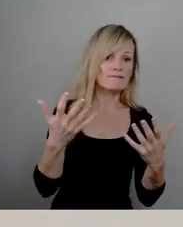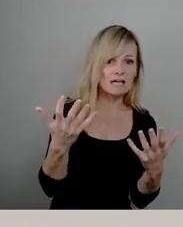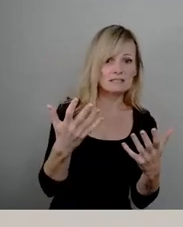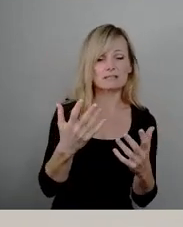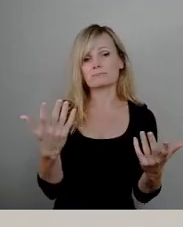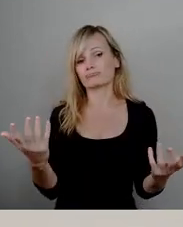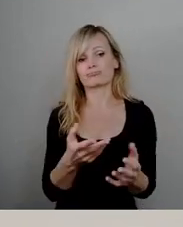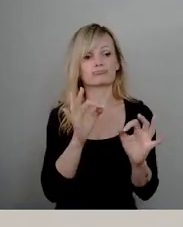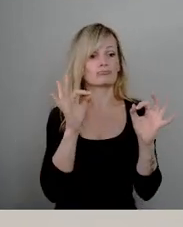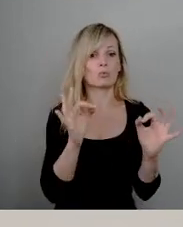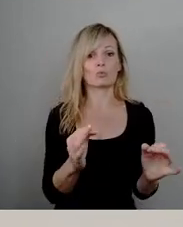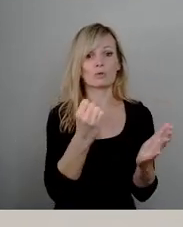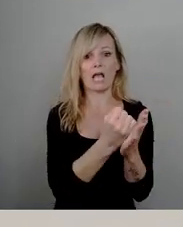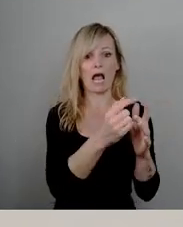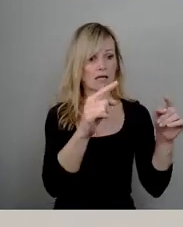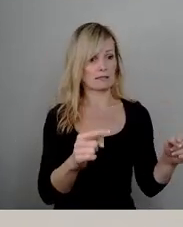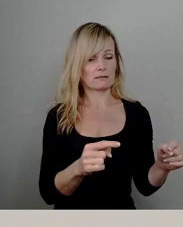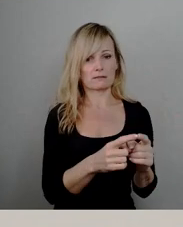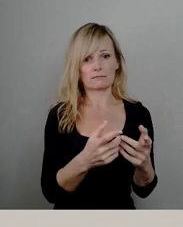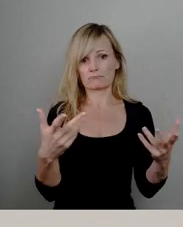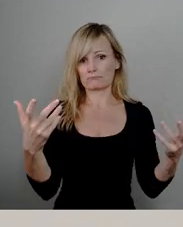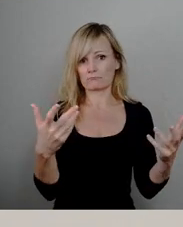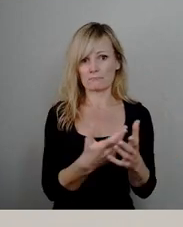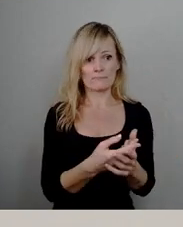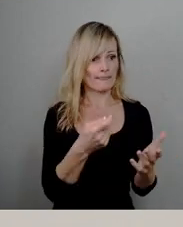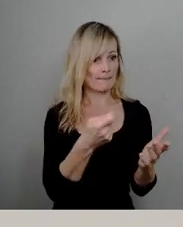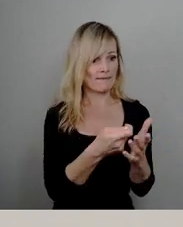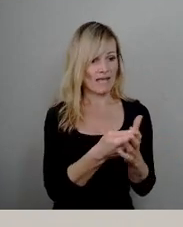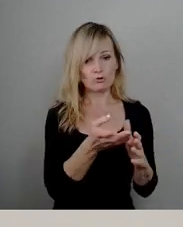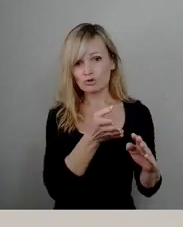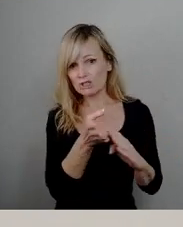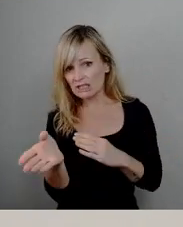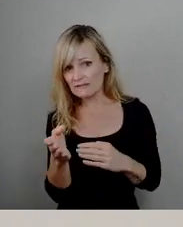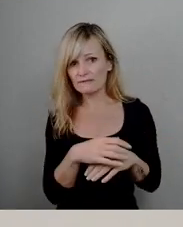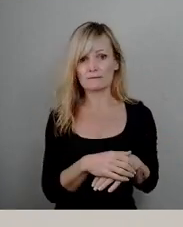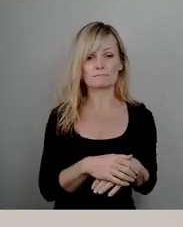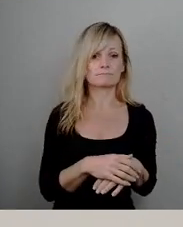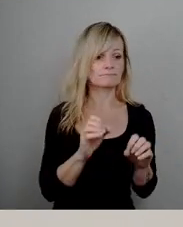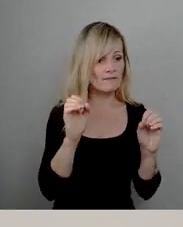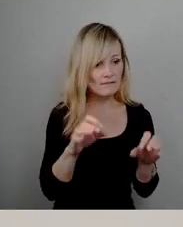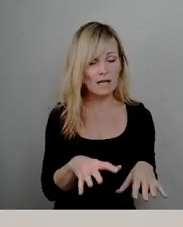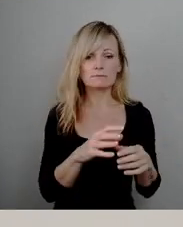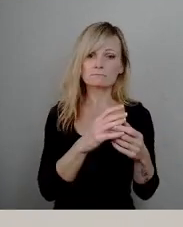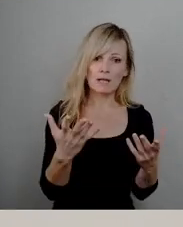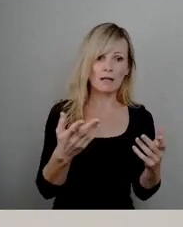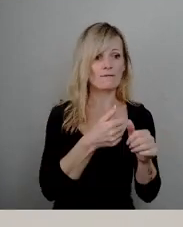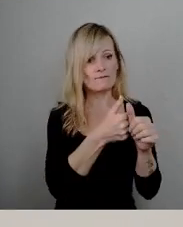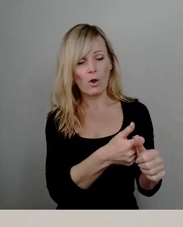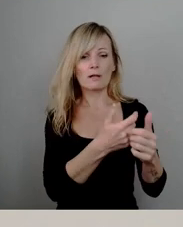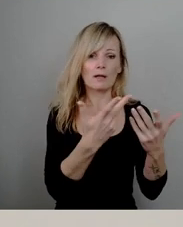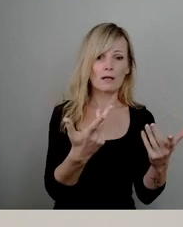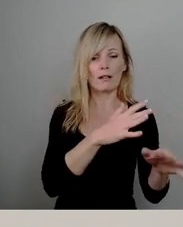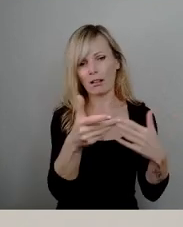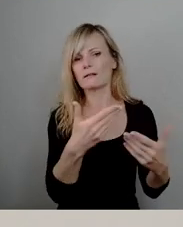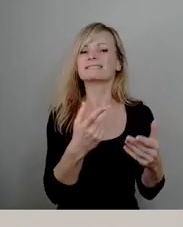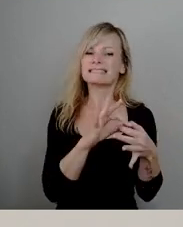nicht ordentlich bewertet worden, nicht die richtigen Schlussfolgerungen gezogen und und und. Das sind genau die Fragen, die jetzt unabhängig